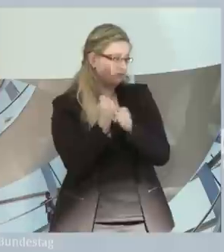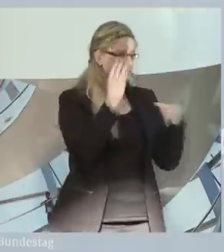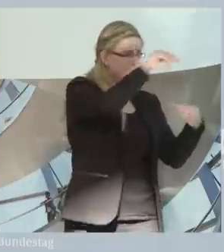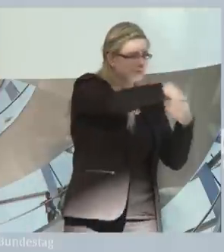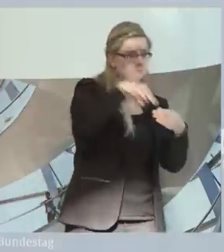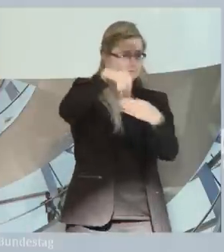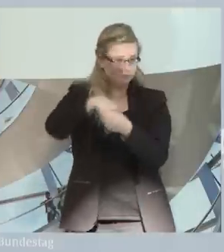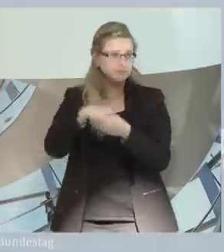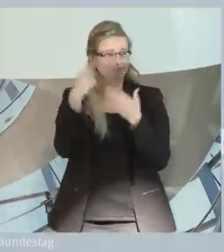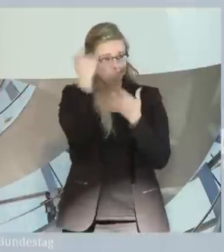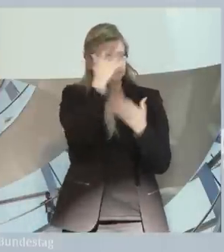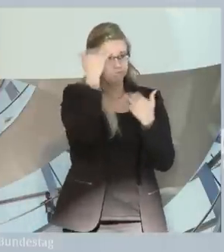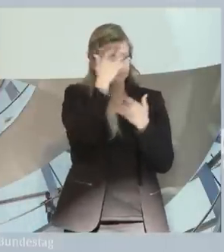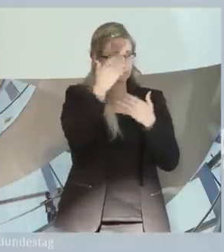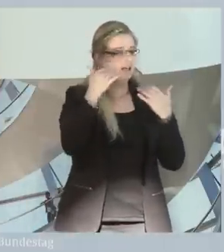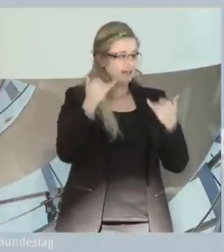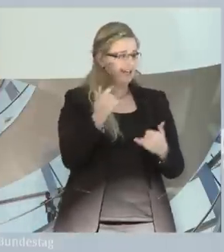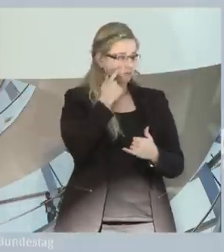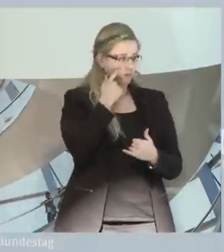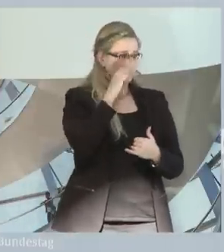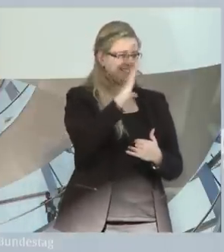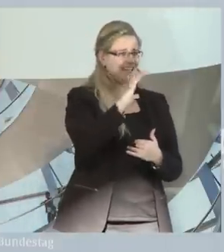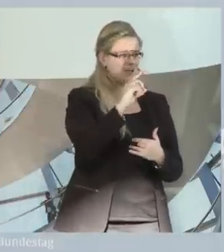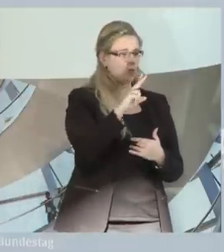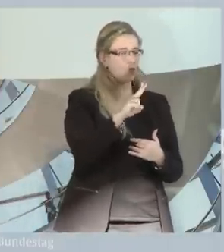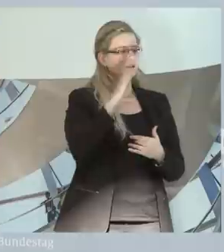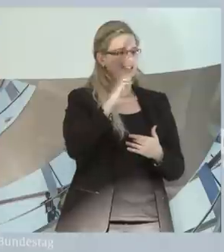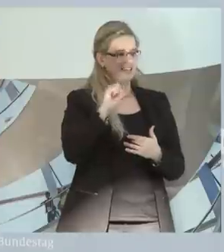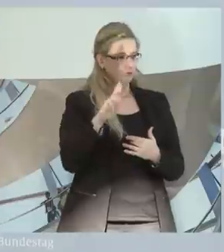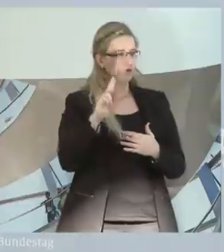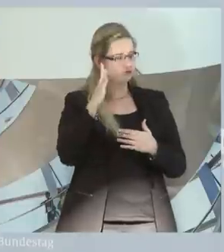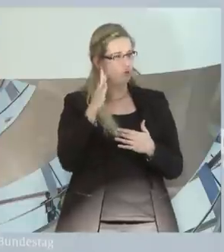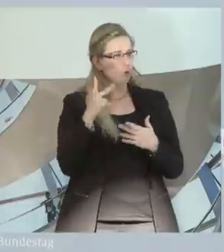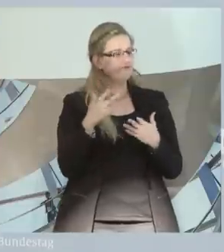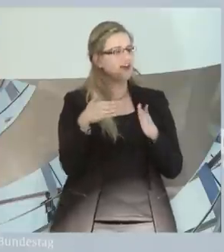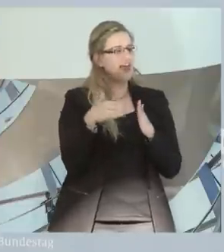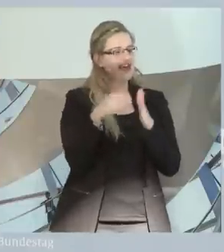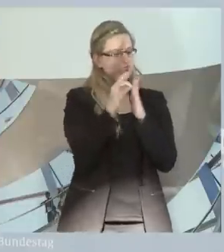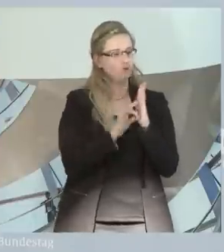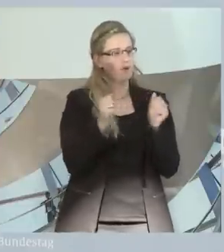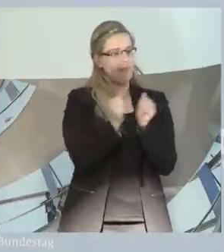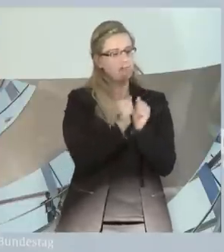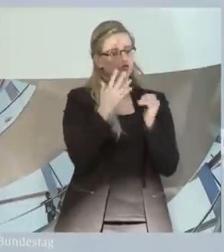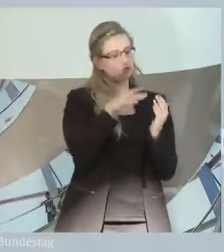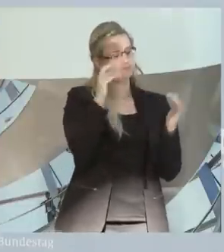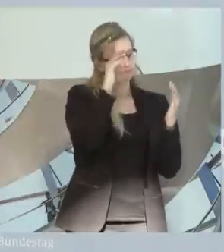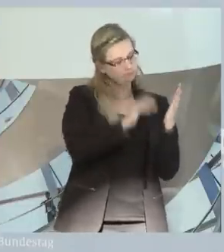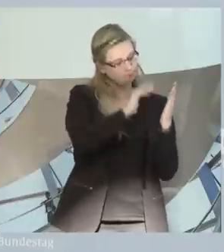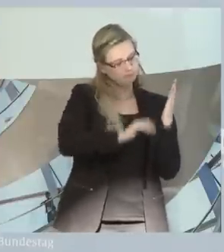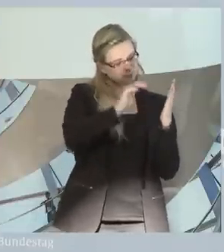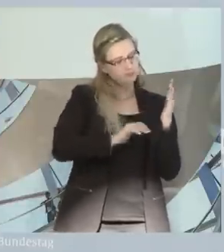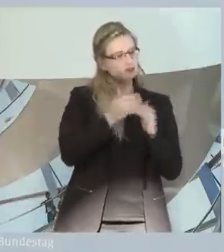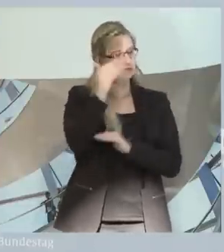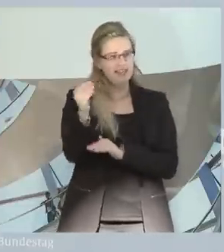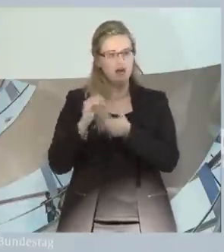arbeiten zurzeit in der CDU-CSU-Bundestagsfraktion an einem Eckpunktepapier zu dem Thema. Das werden wir dann mit dem Koalitionspartner